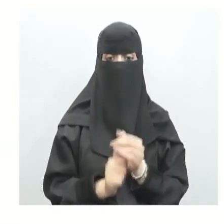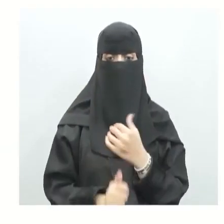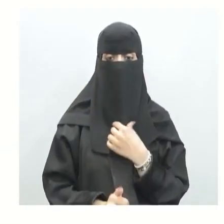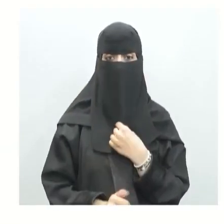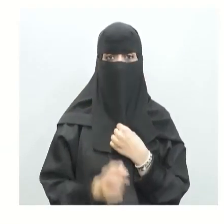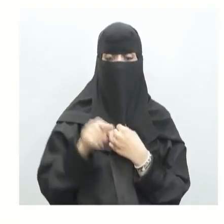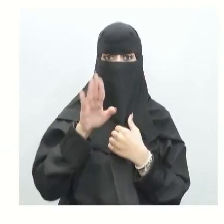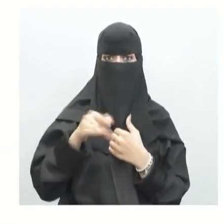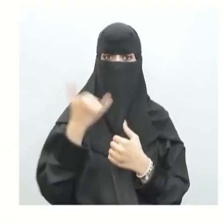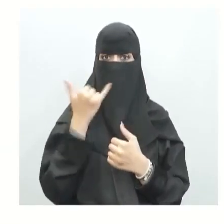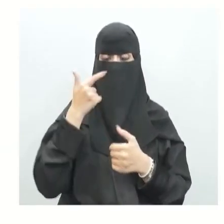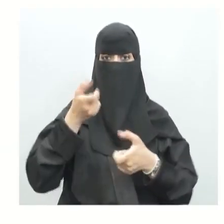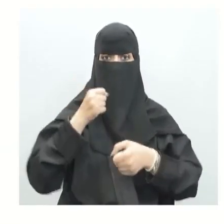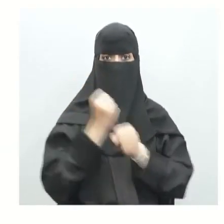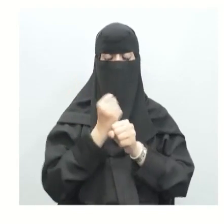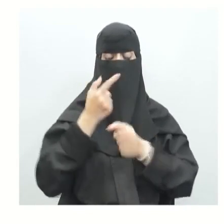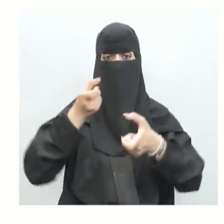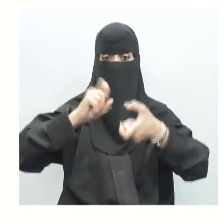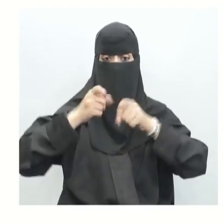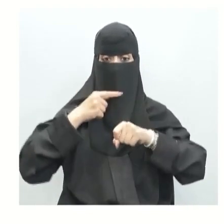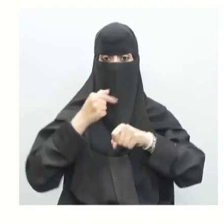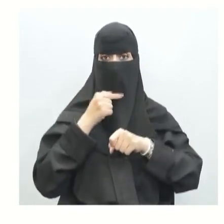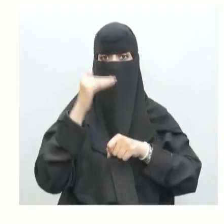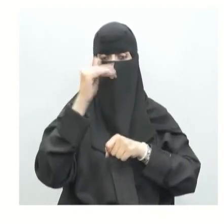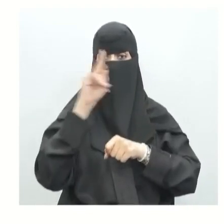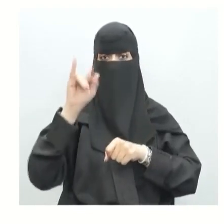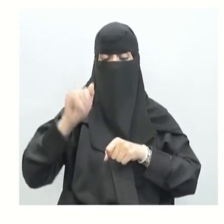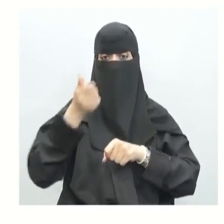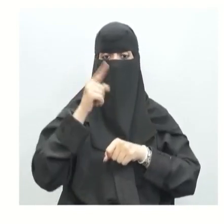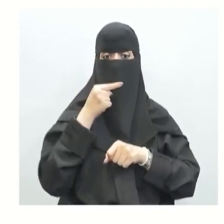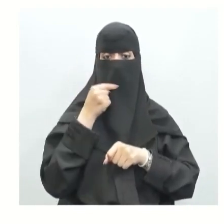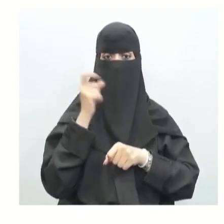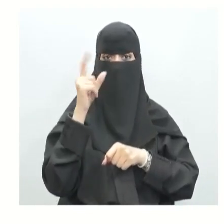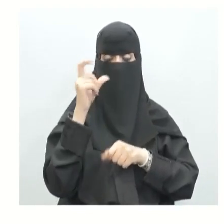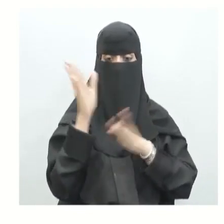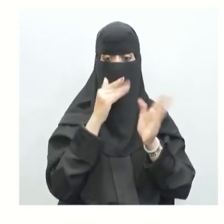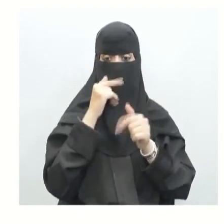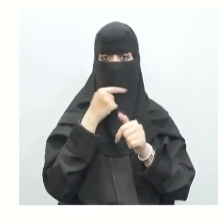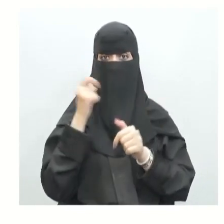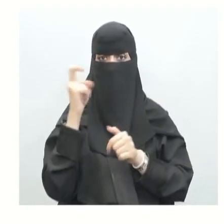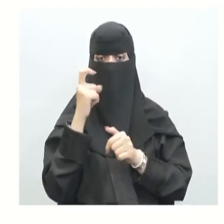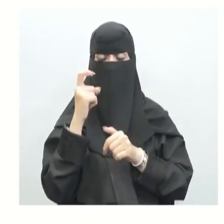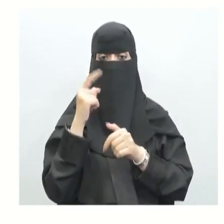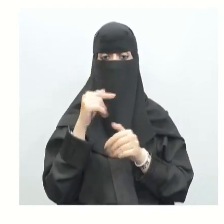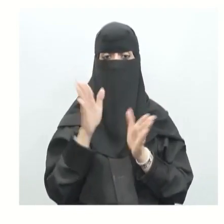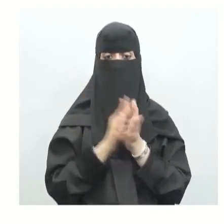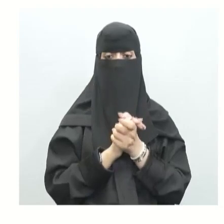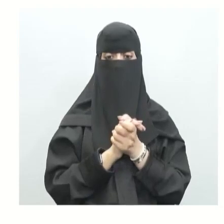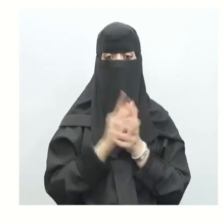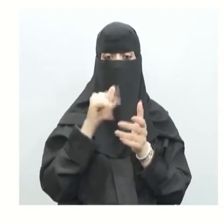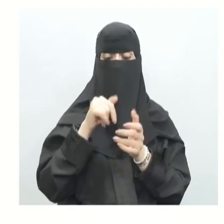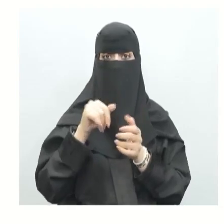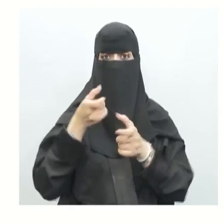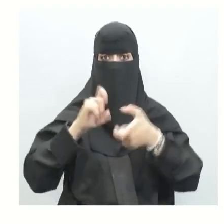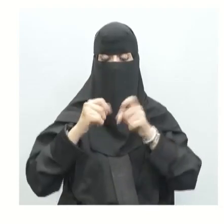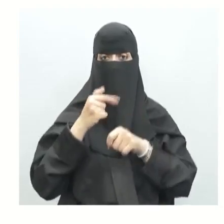أيضا من أهم الأدوار ولعلنا علقنا عليها ربطناها في شريحتنا السابقة عندما تكلمنا عن تكوين خلايا